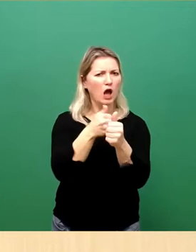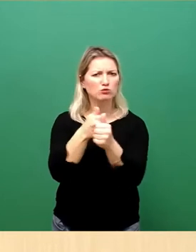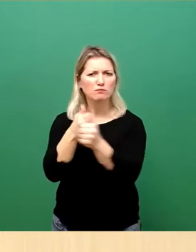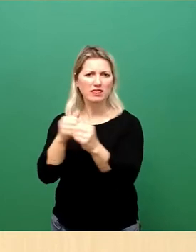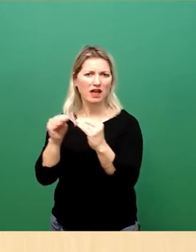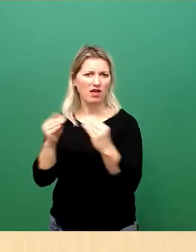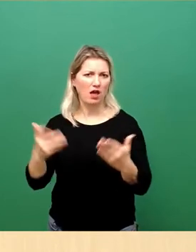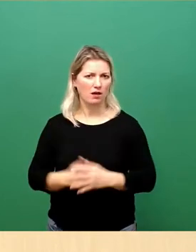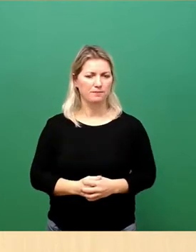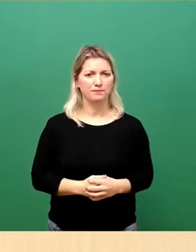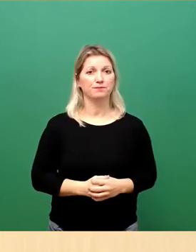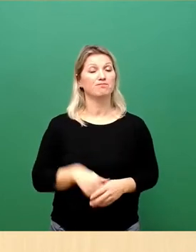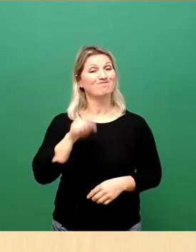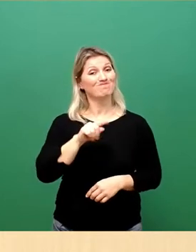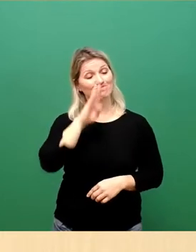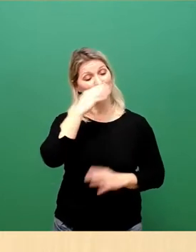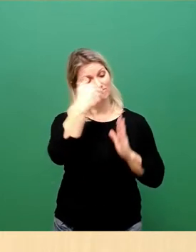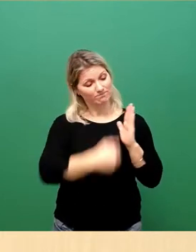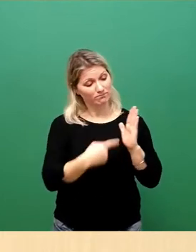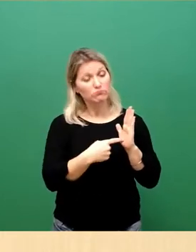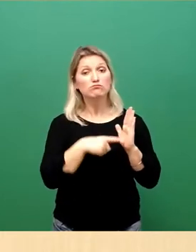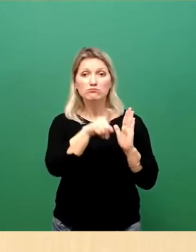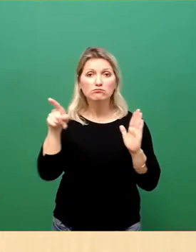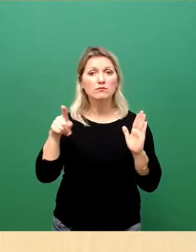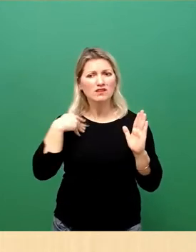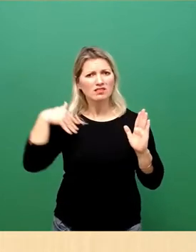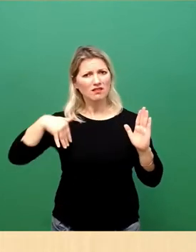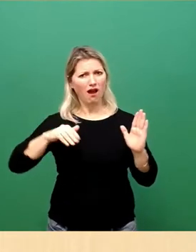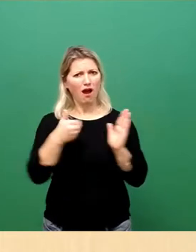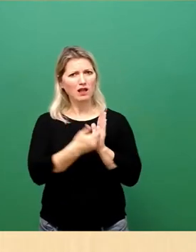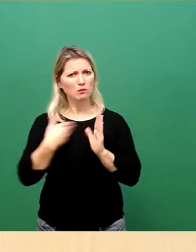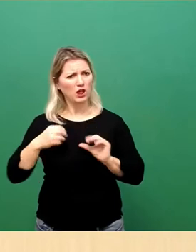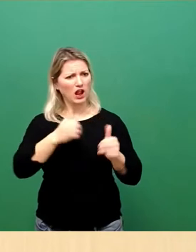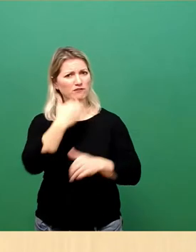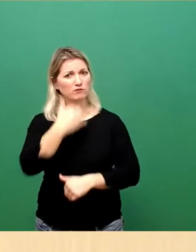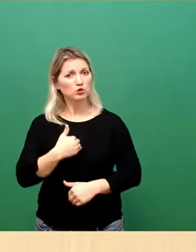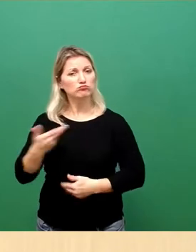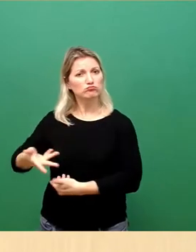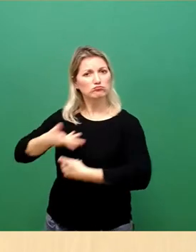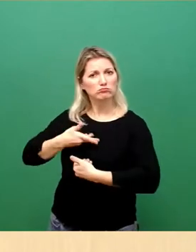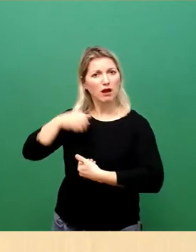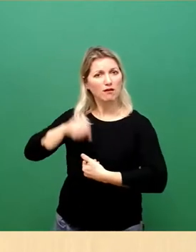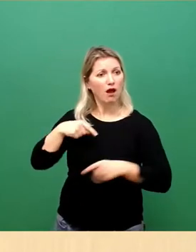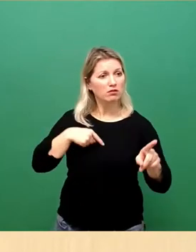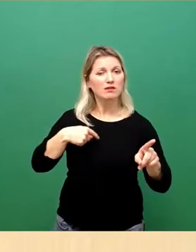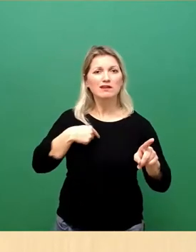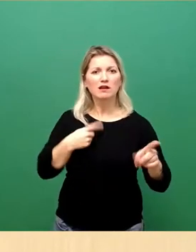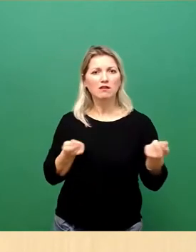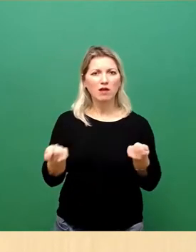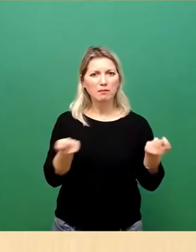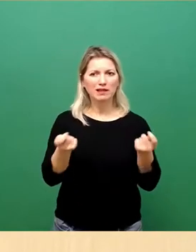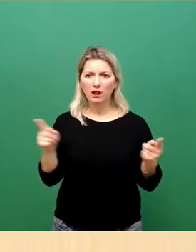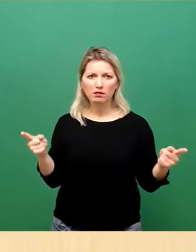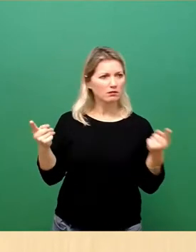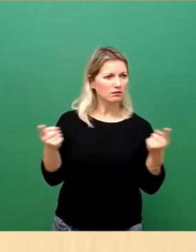Seite per Mail Hilfsangebote unterbreiten, die wir dann an die richtigen Ansprechpartner vermitteln werden. Wir